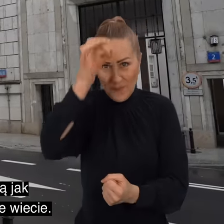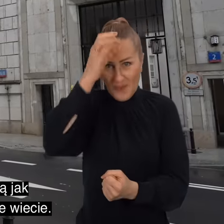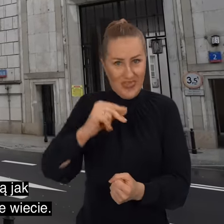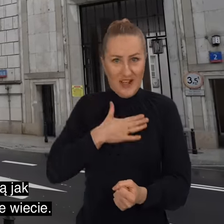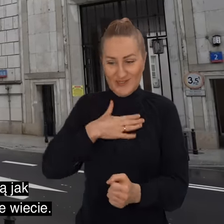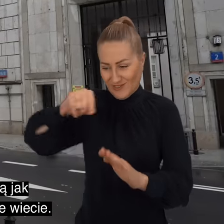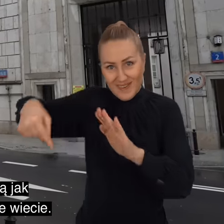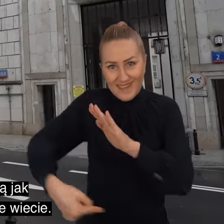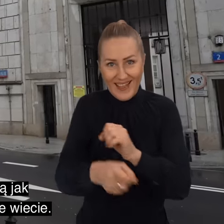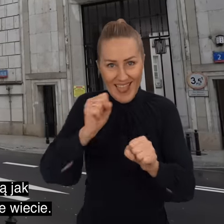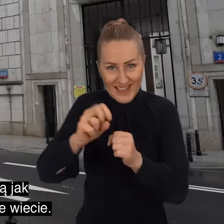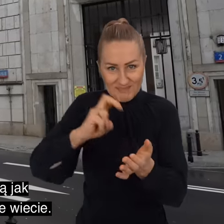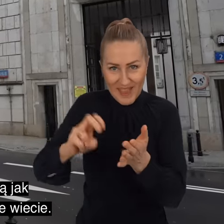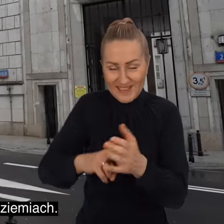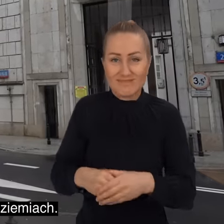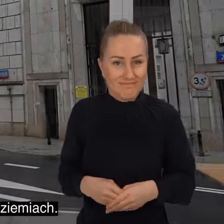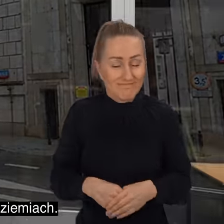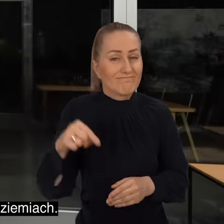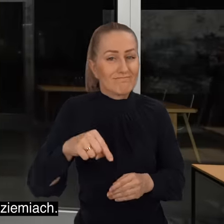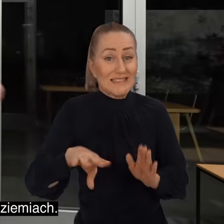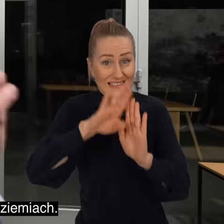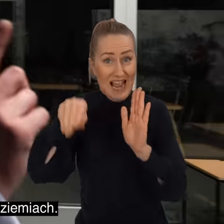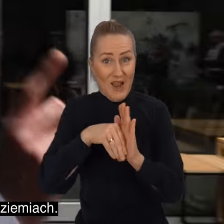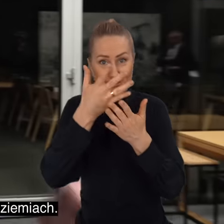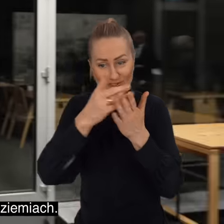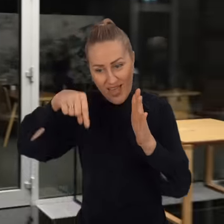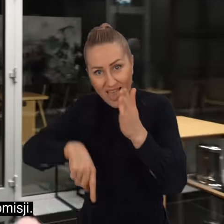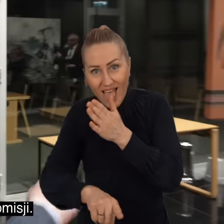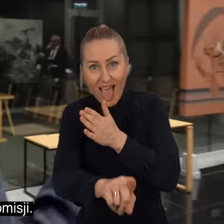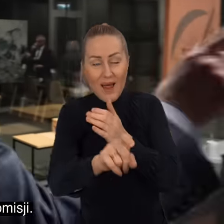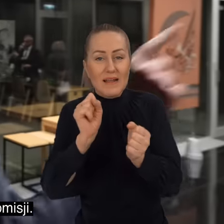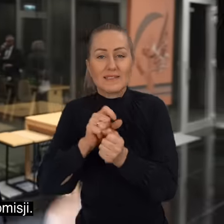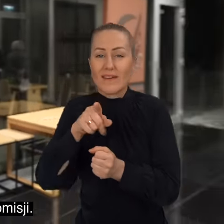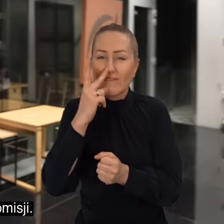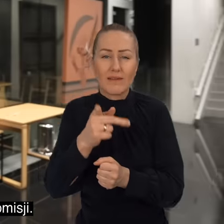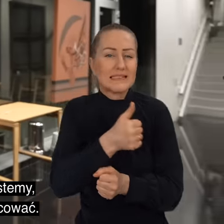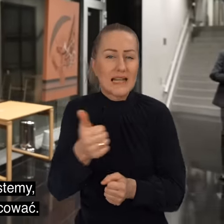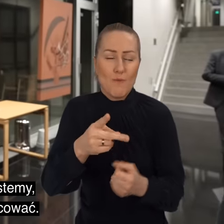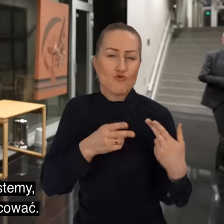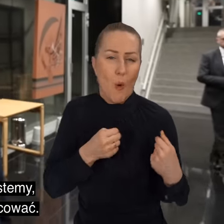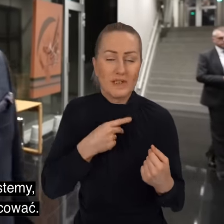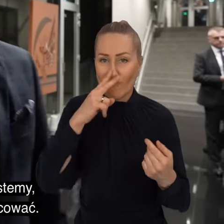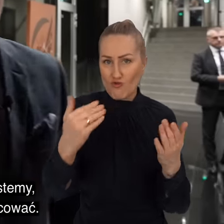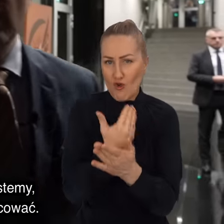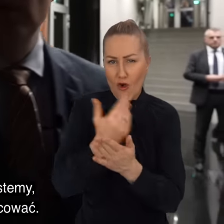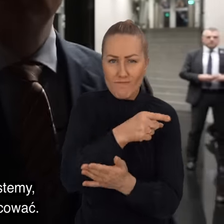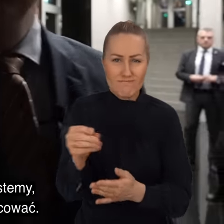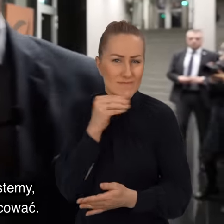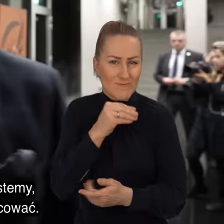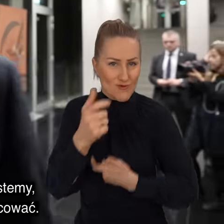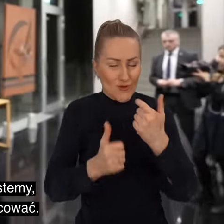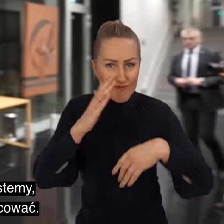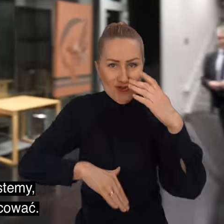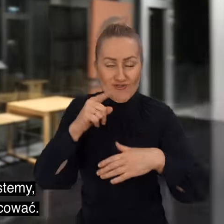to nawet o tym nie wiecie. Tu cały czas jesteśmy w tych podziemiach. Już w tym łączniku są sale komisji. Tu są bardzo nowoczesne systemy,